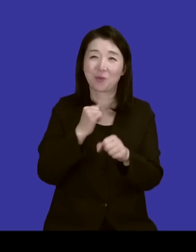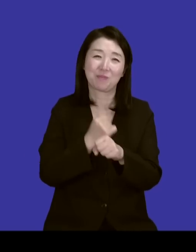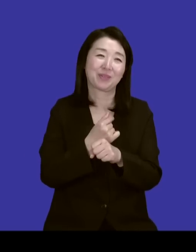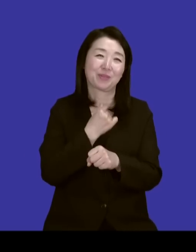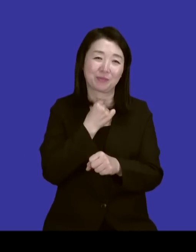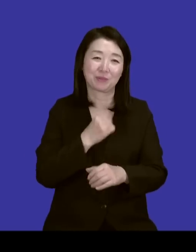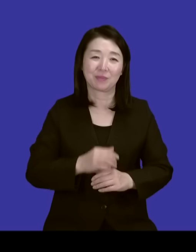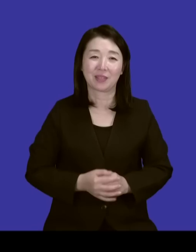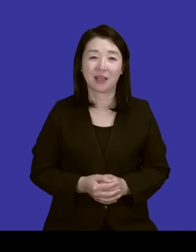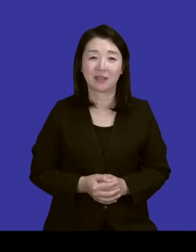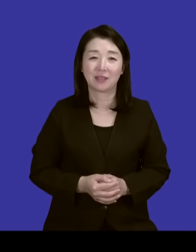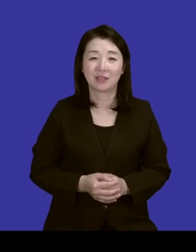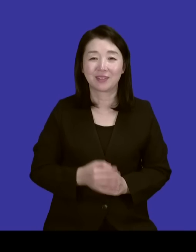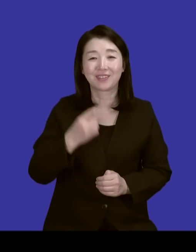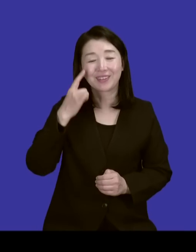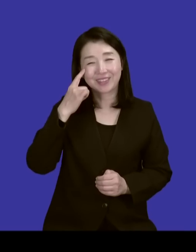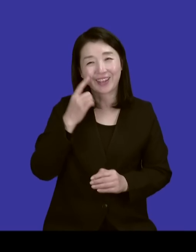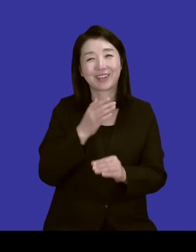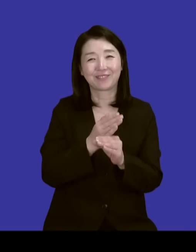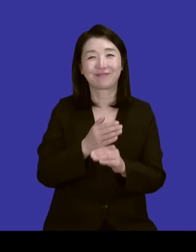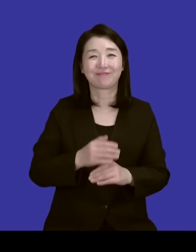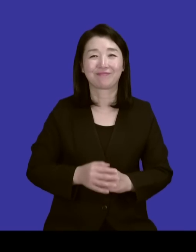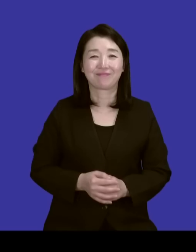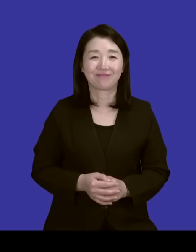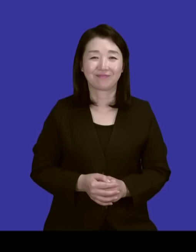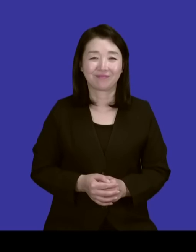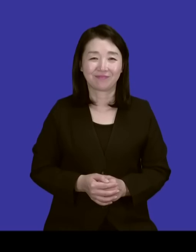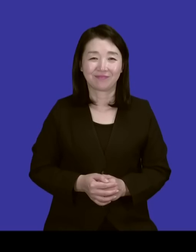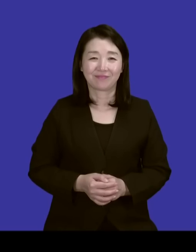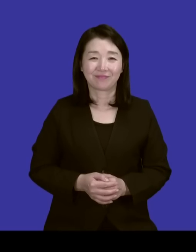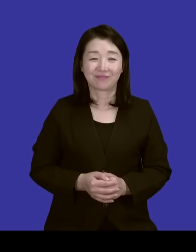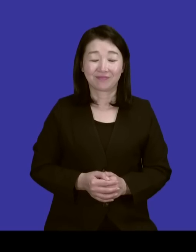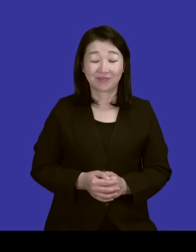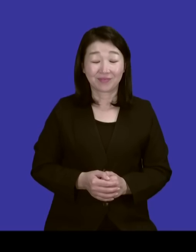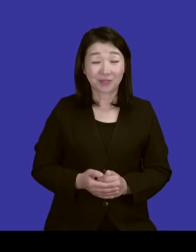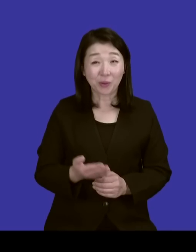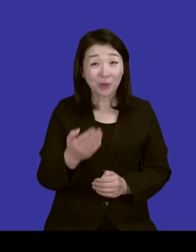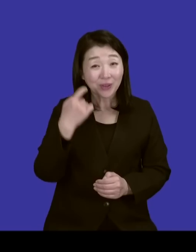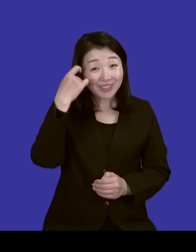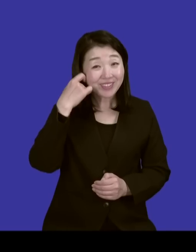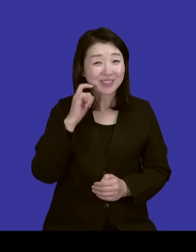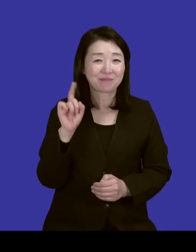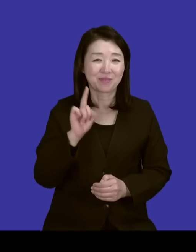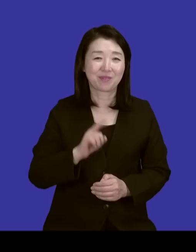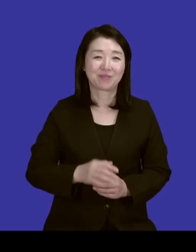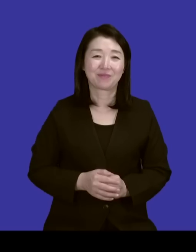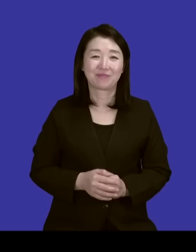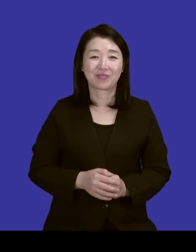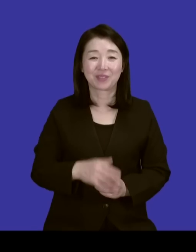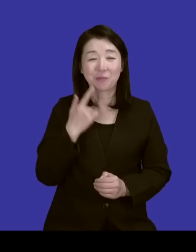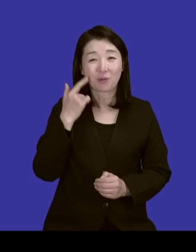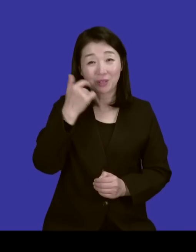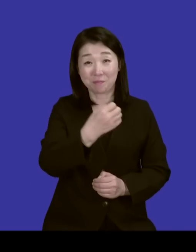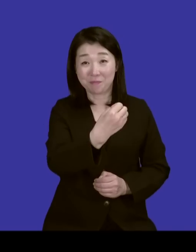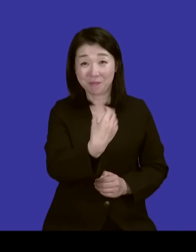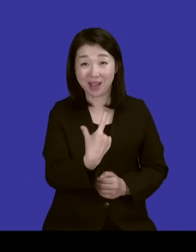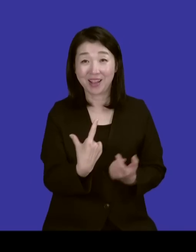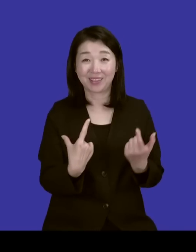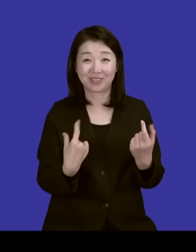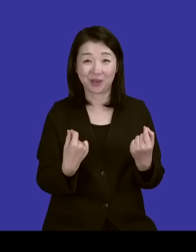그럼요. 그런 걸 생각해 보고 있습니다. 우리 진참이 오늘 어떻게 들으셨어요? 네 아까 목사님께서 말씀해